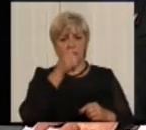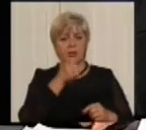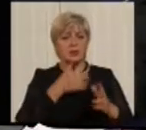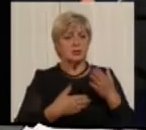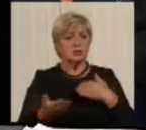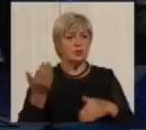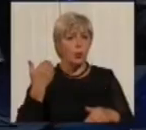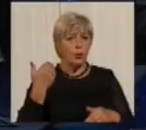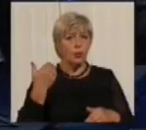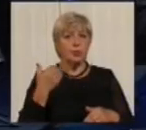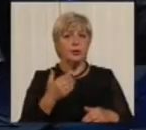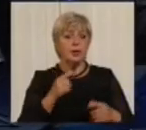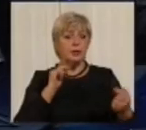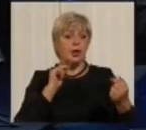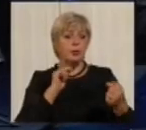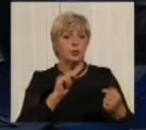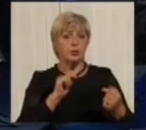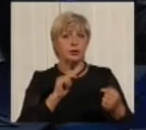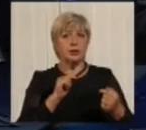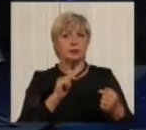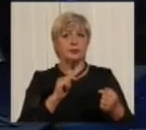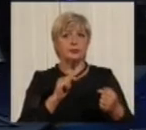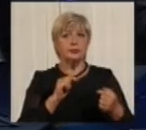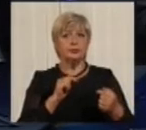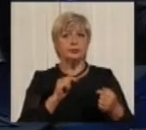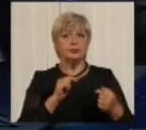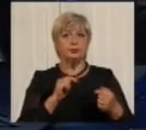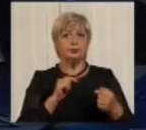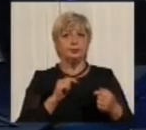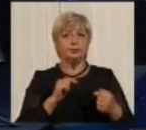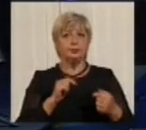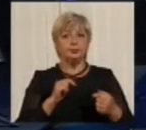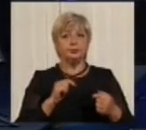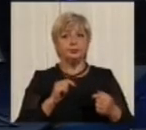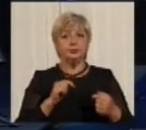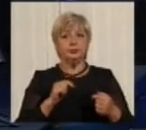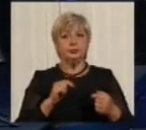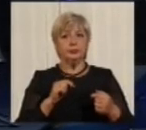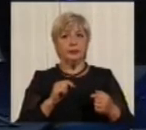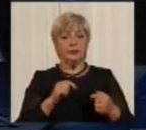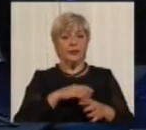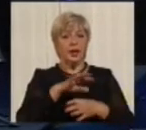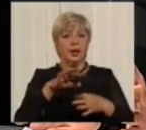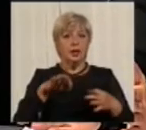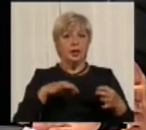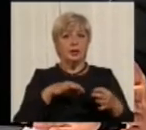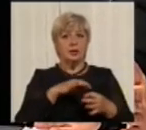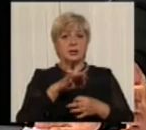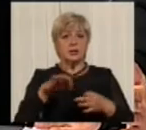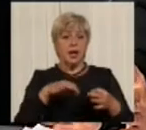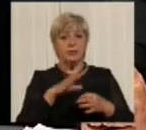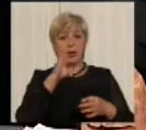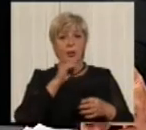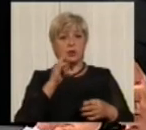тобто навпроти, де саме, як сказати, зайві маршрути були прибрані,